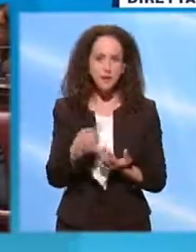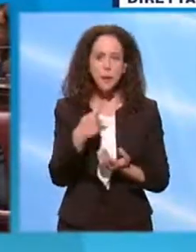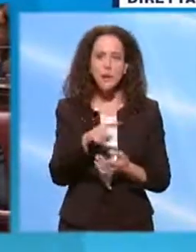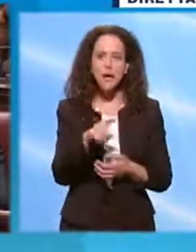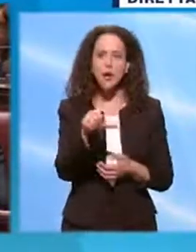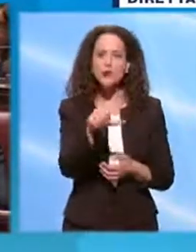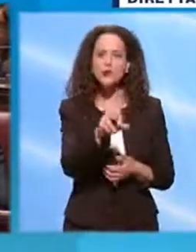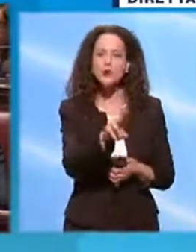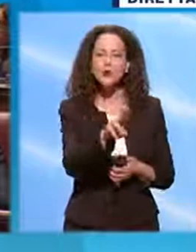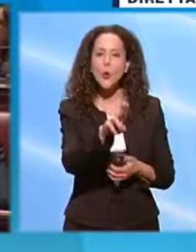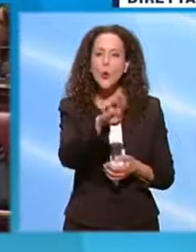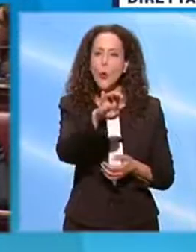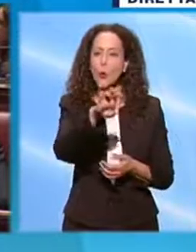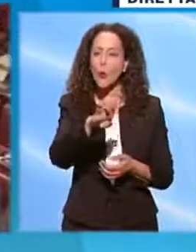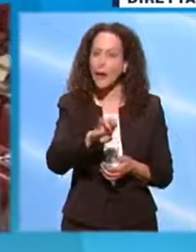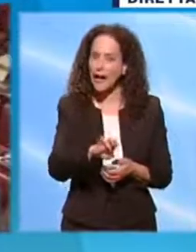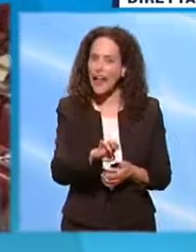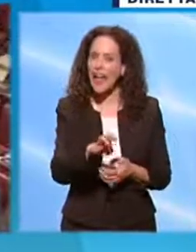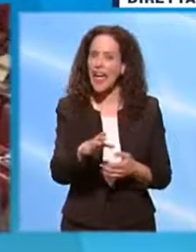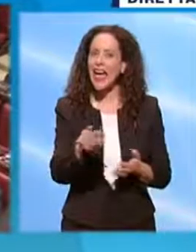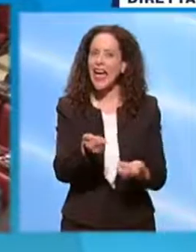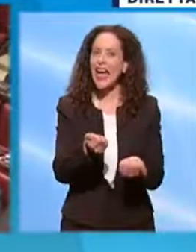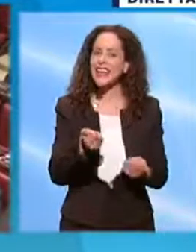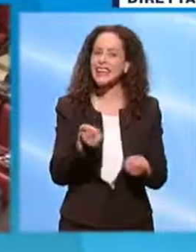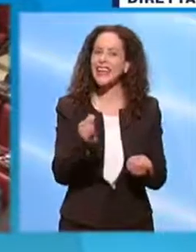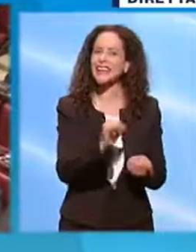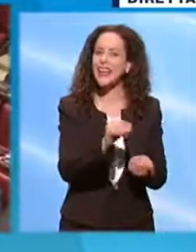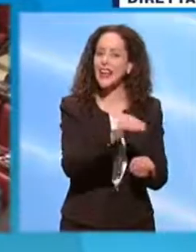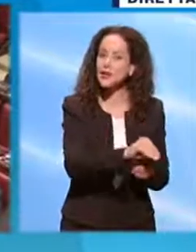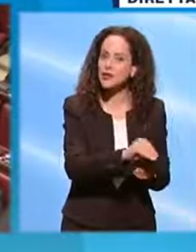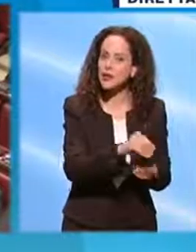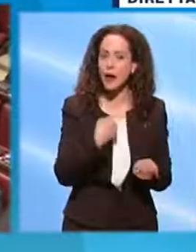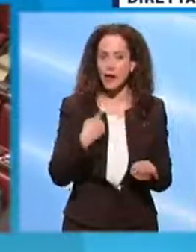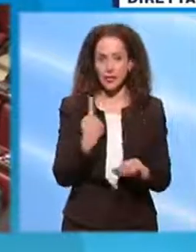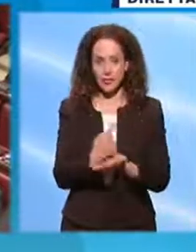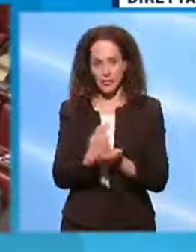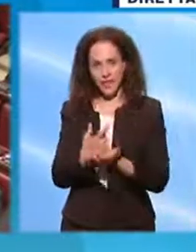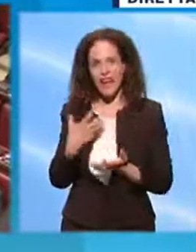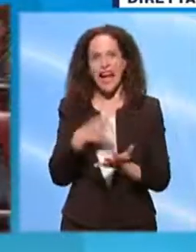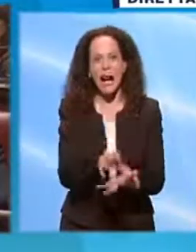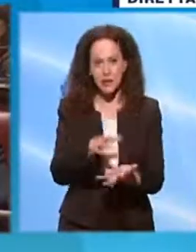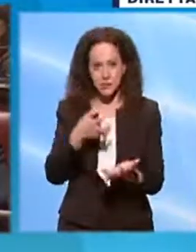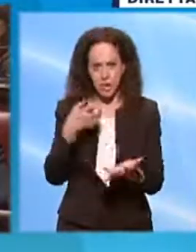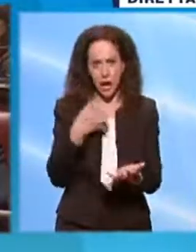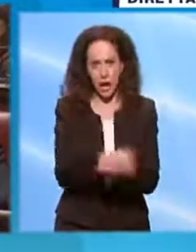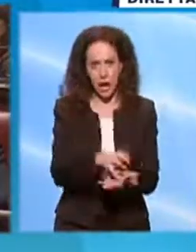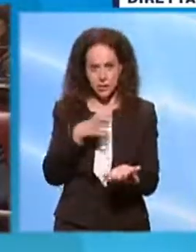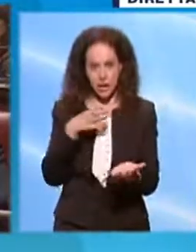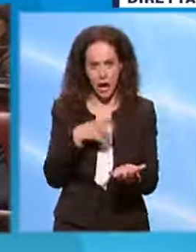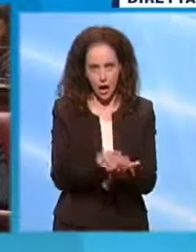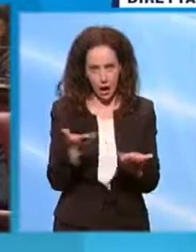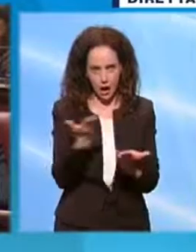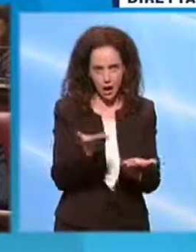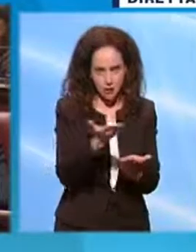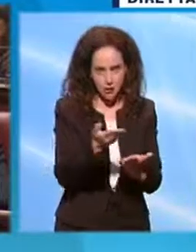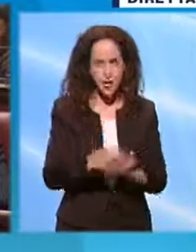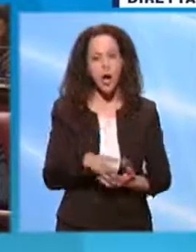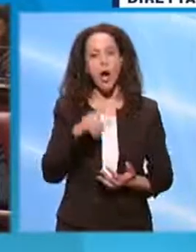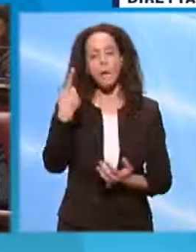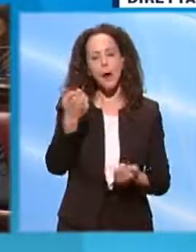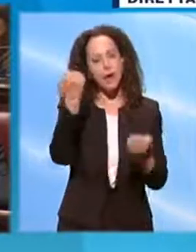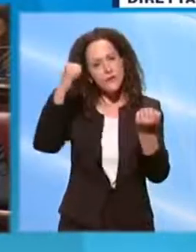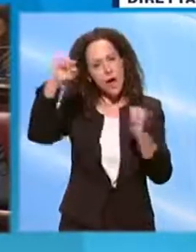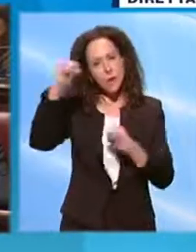per la cassa integrazione bisogna versare miliardi di carenzie e poi c'è questo famoso mess